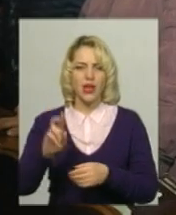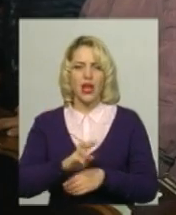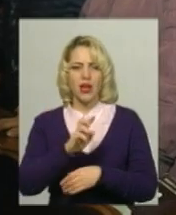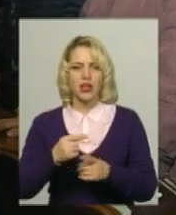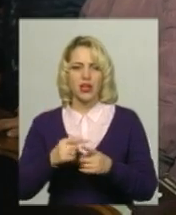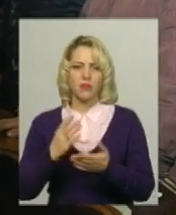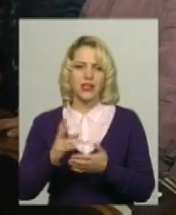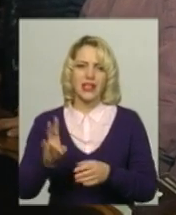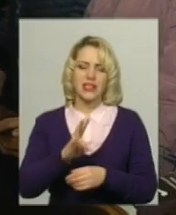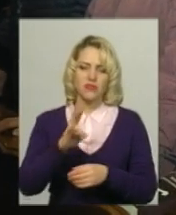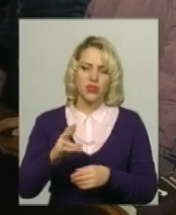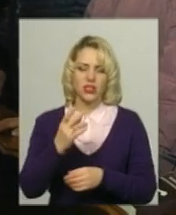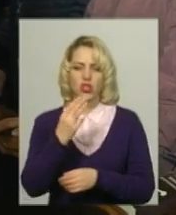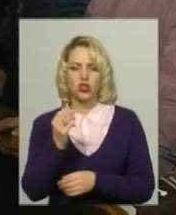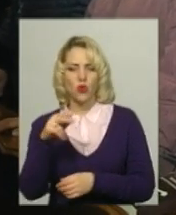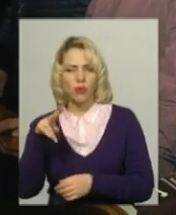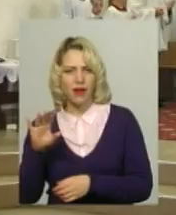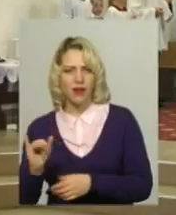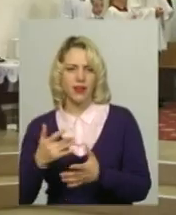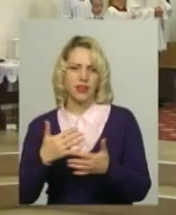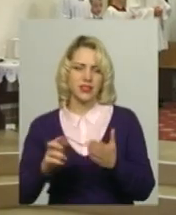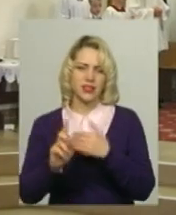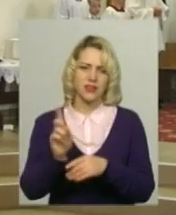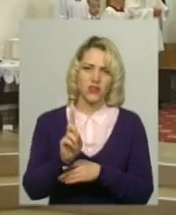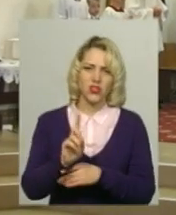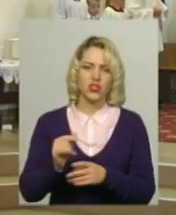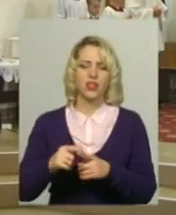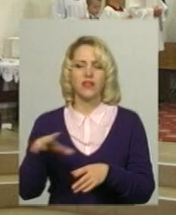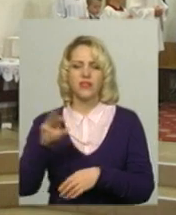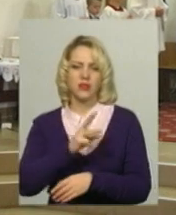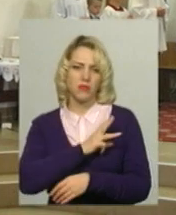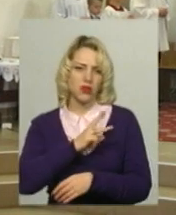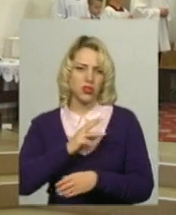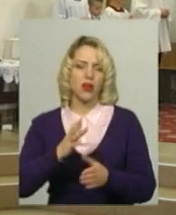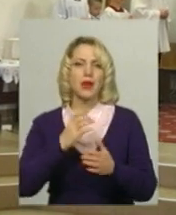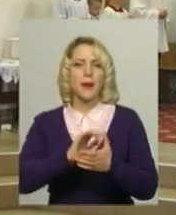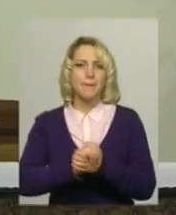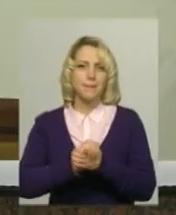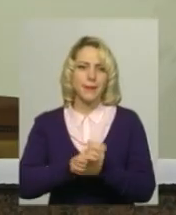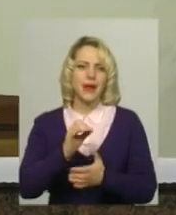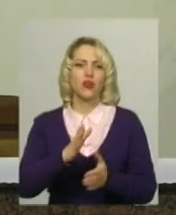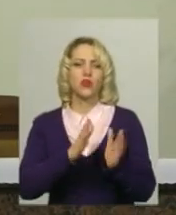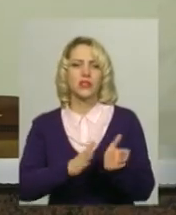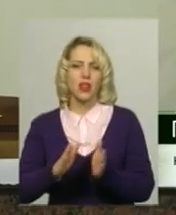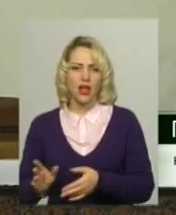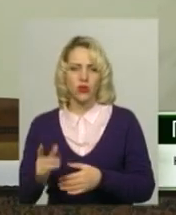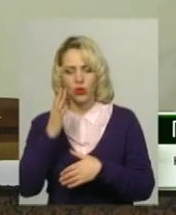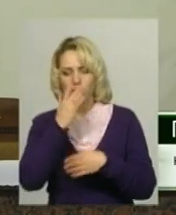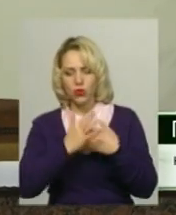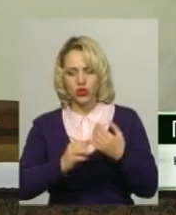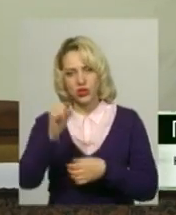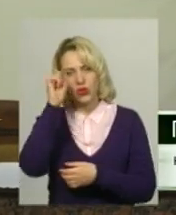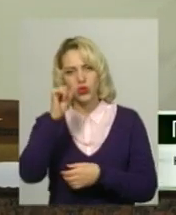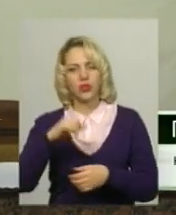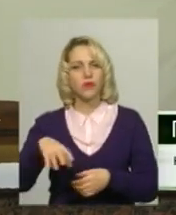віночками, свічками та шопками. А в День Різдва Христового бажають усім миру, злагоди та прощення гріхів один одному. Ми готовіся до цього часу.